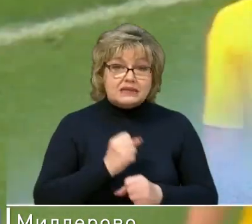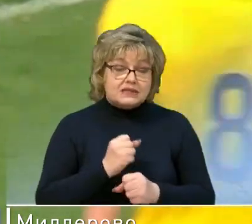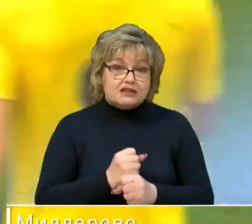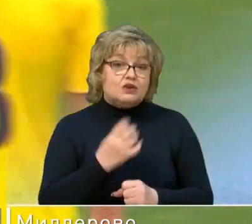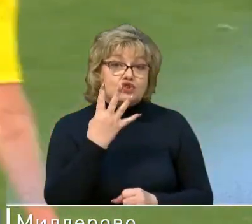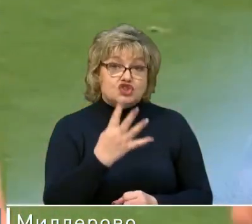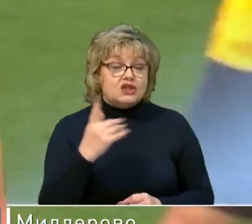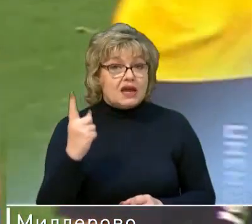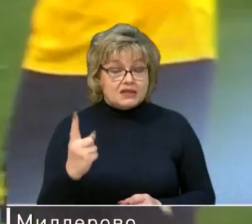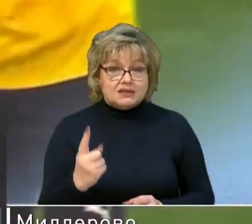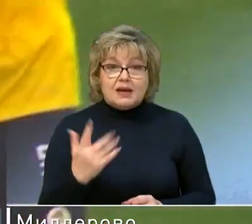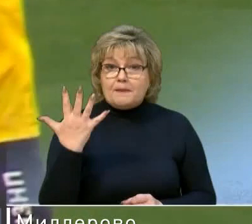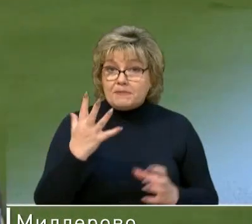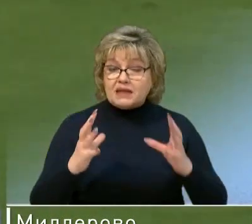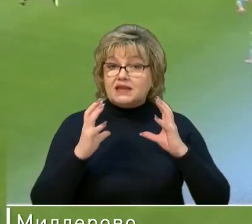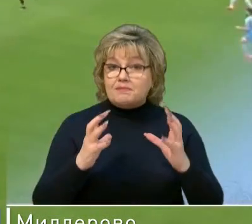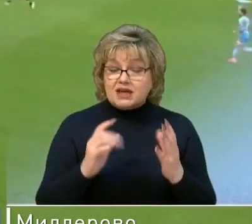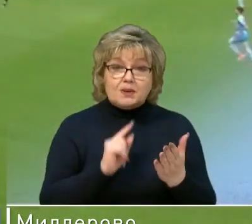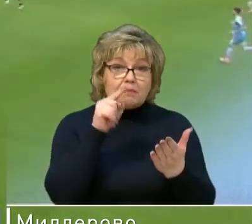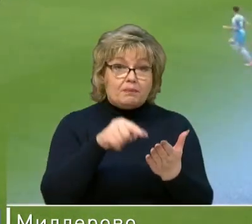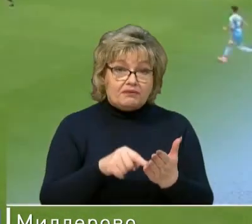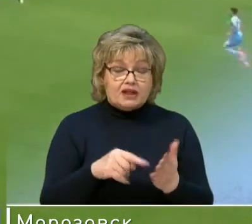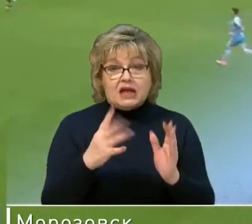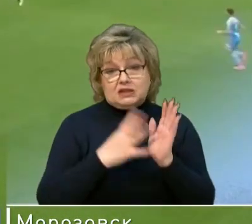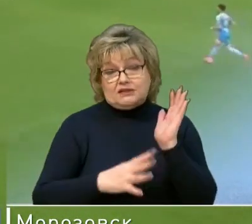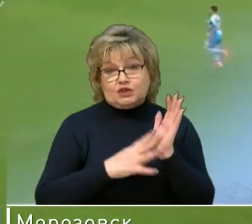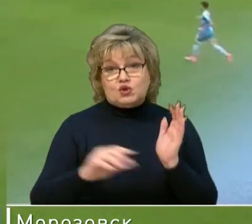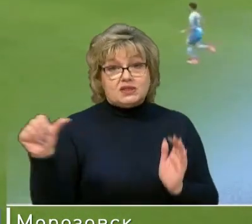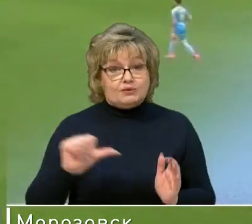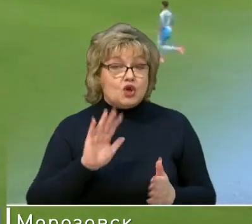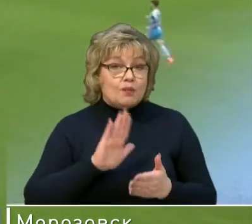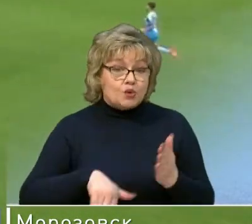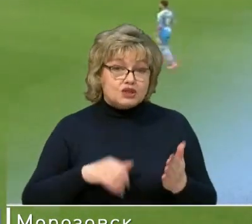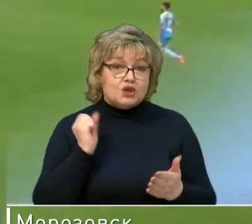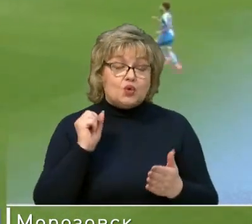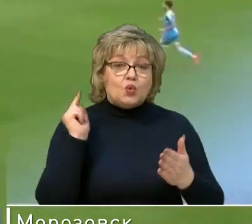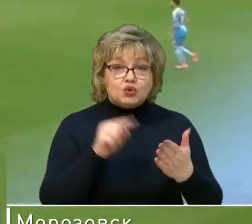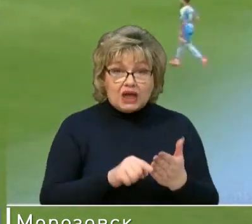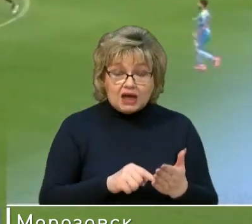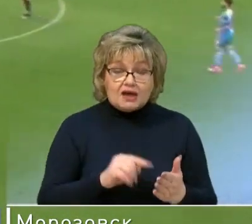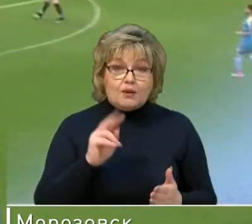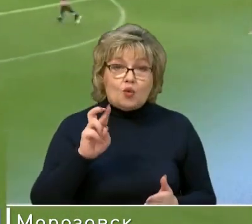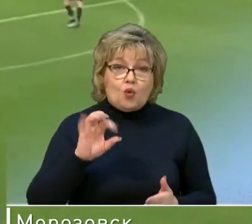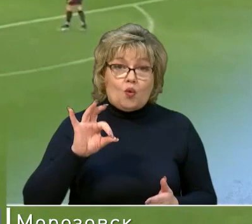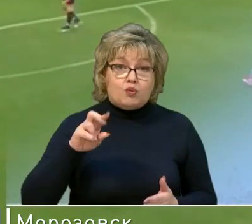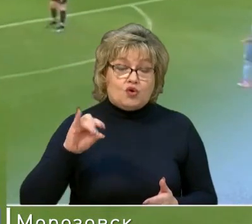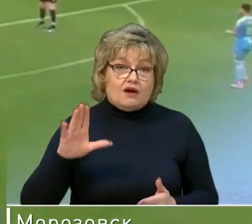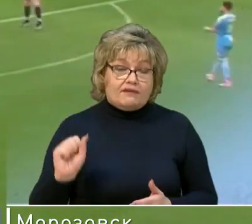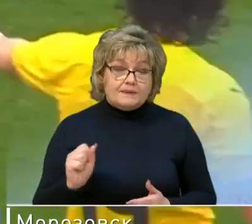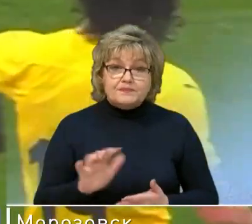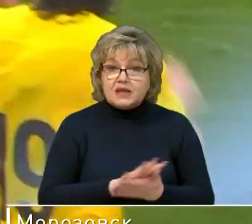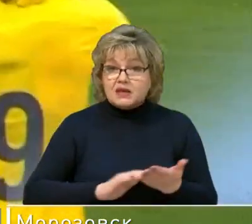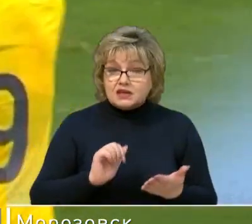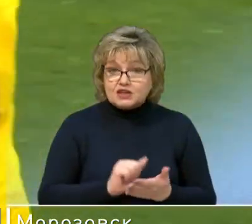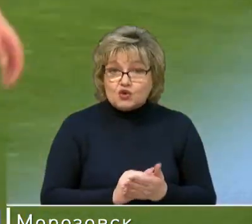4-1. Пятый мяч в испанских воротах побывал уже на 90-й минуте после удара Владимира Обухова. Итог – разгромная